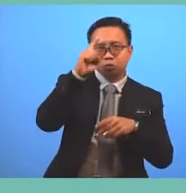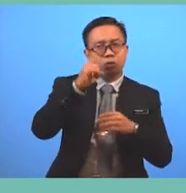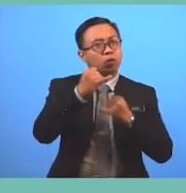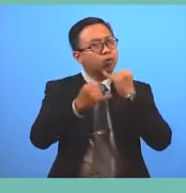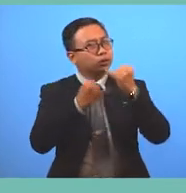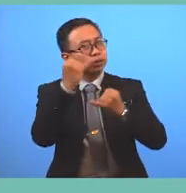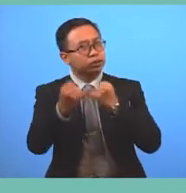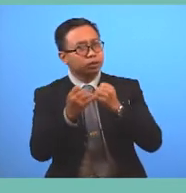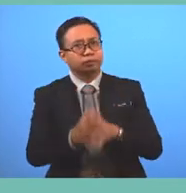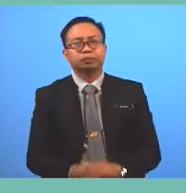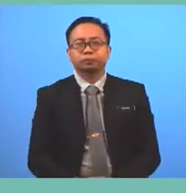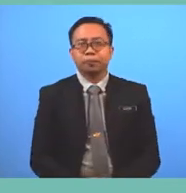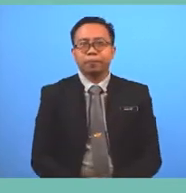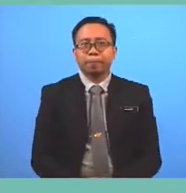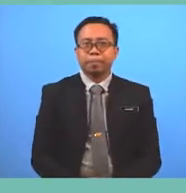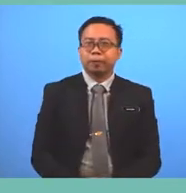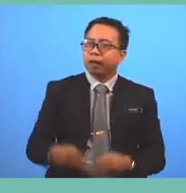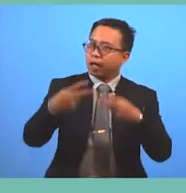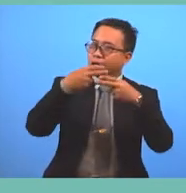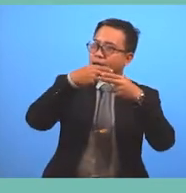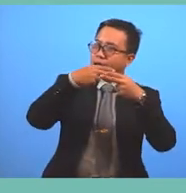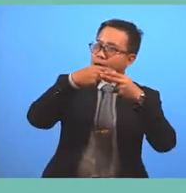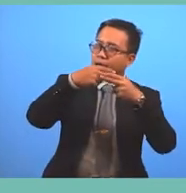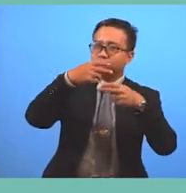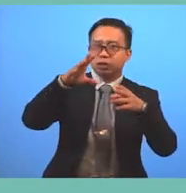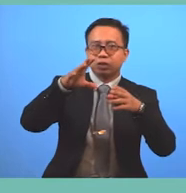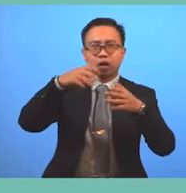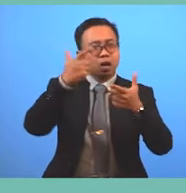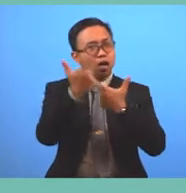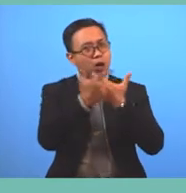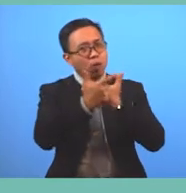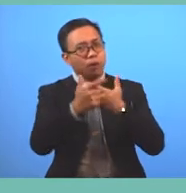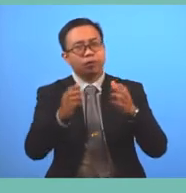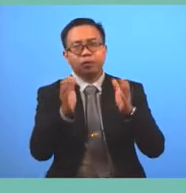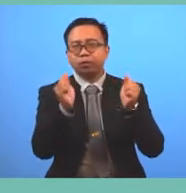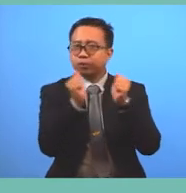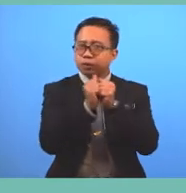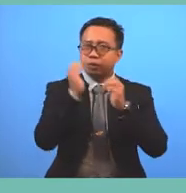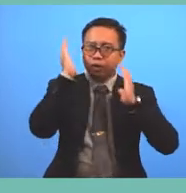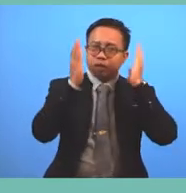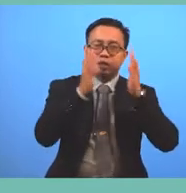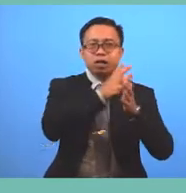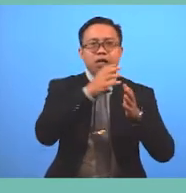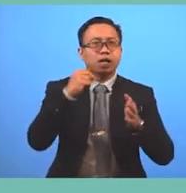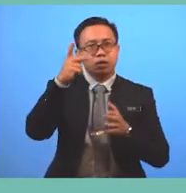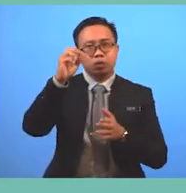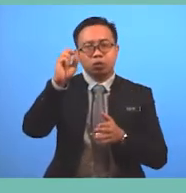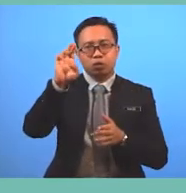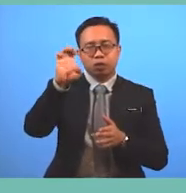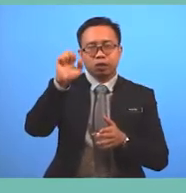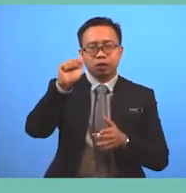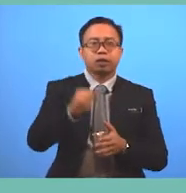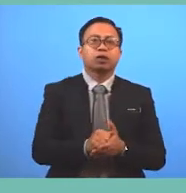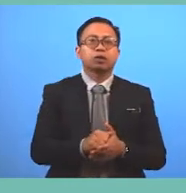Its highlight is a match between Malaysia and South Korea In which Malaysia